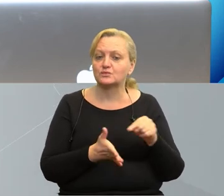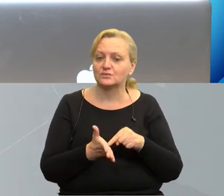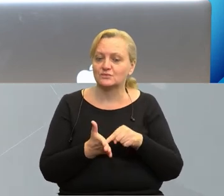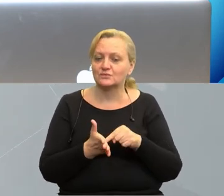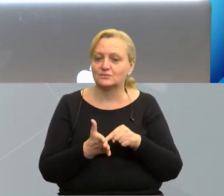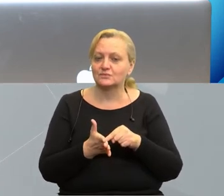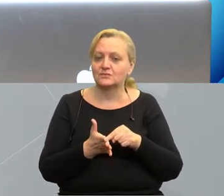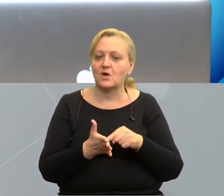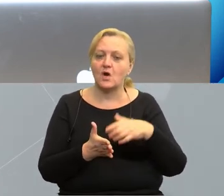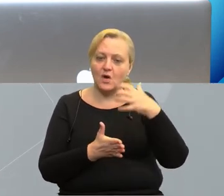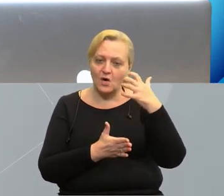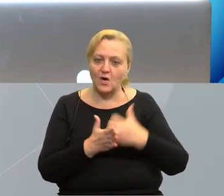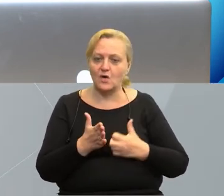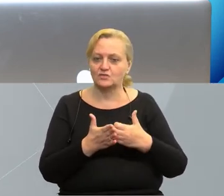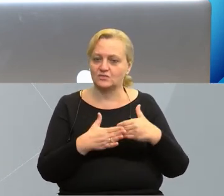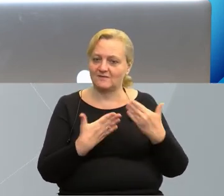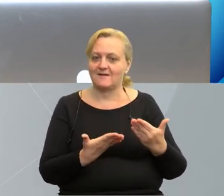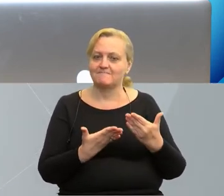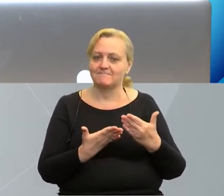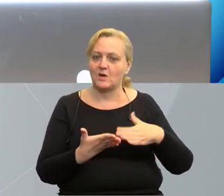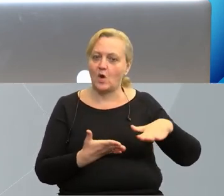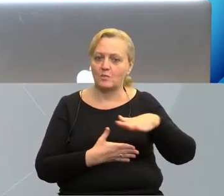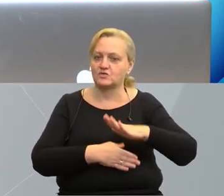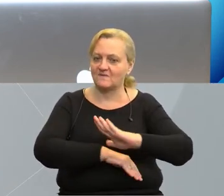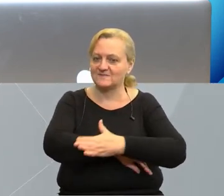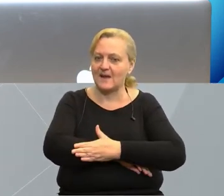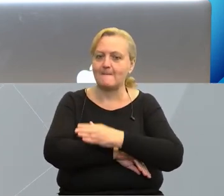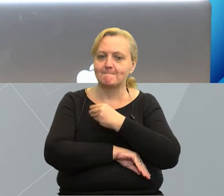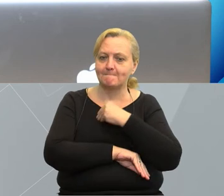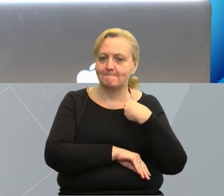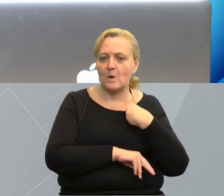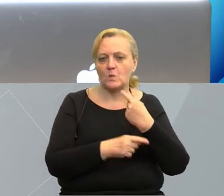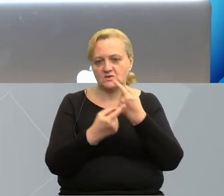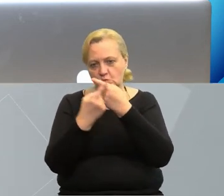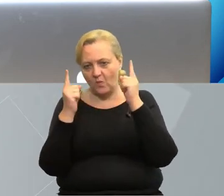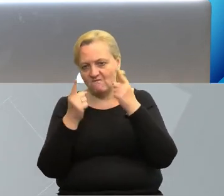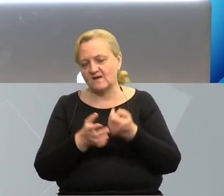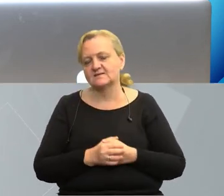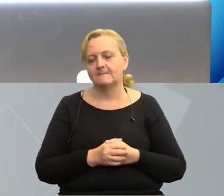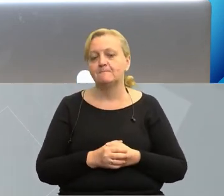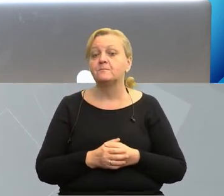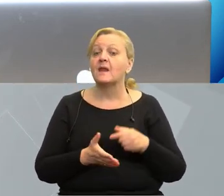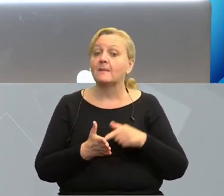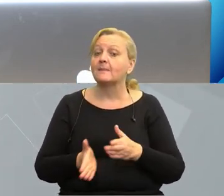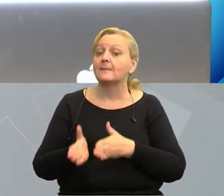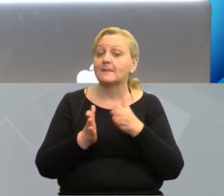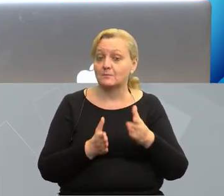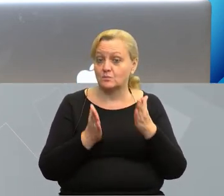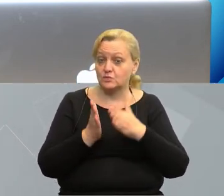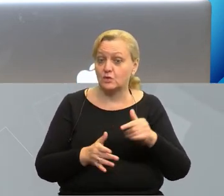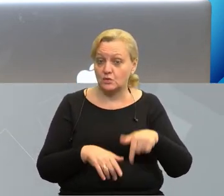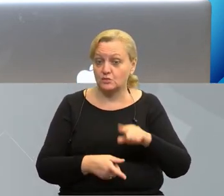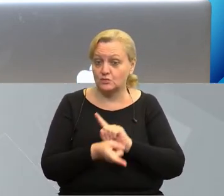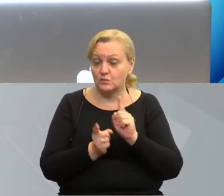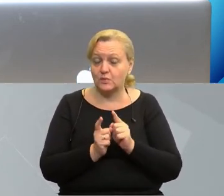będą przynosiły korzyść właśnie dla tego obszaru wsparcia polsko-słowackiego. Przygotowaliśmy na to dzisiejsze